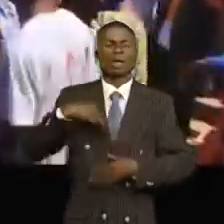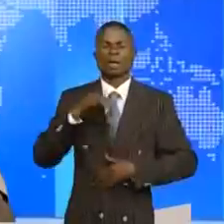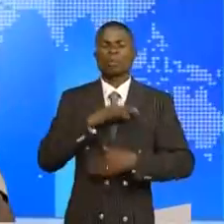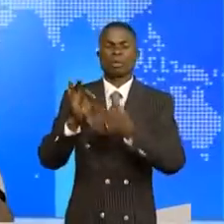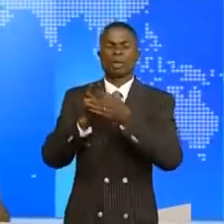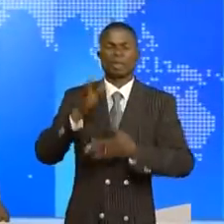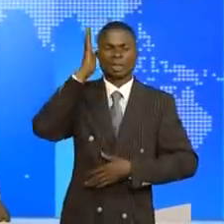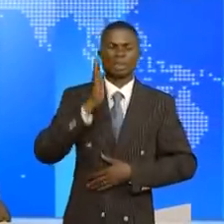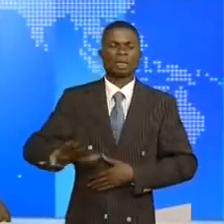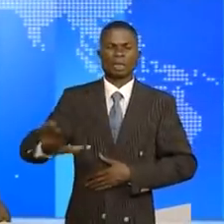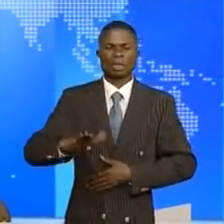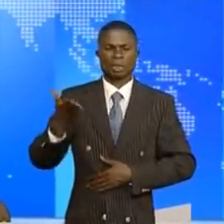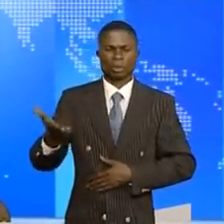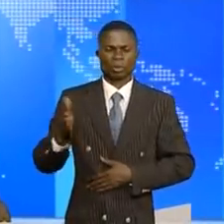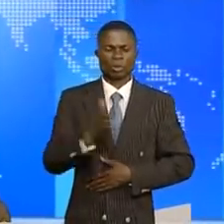'Union sacrée de la nation.